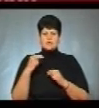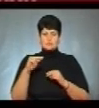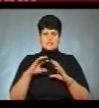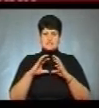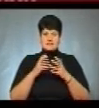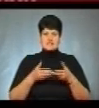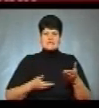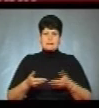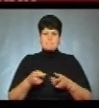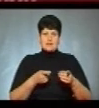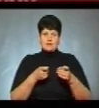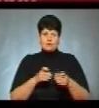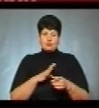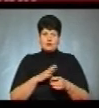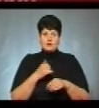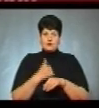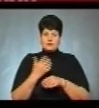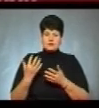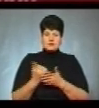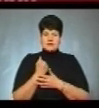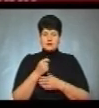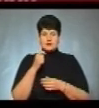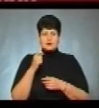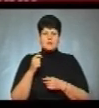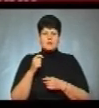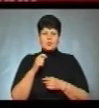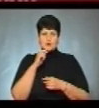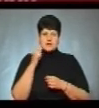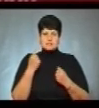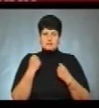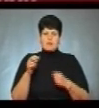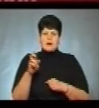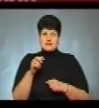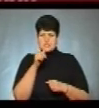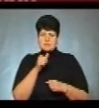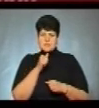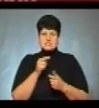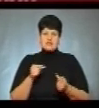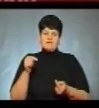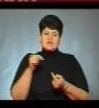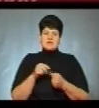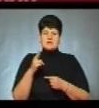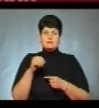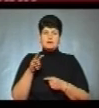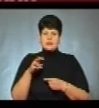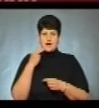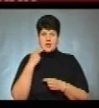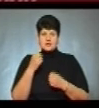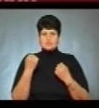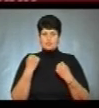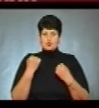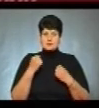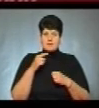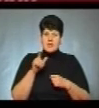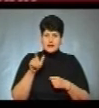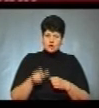біатлону стало головним досягненням українських спортсменів в березні місяці. Тому комісія визначила саме Дмитра найкращим спортсменом, а